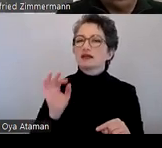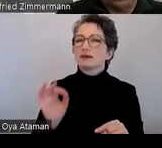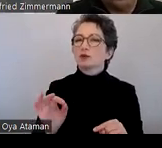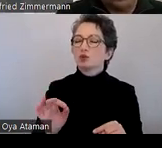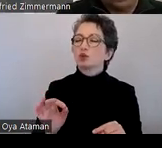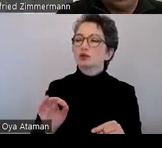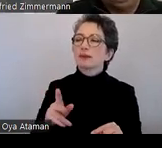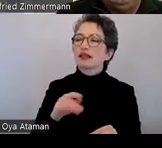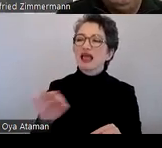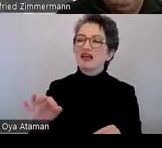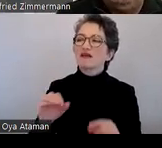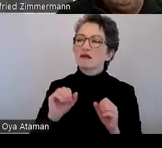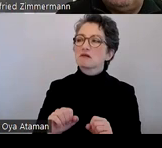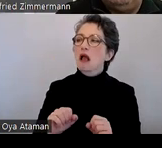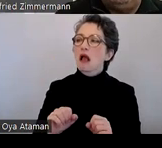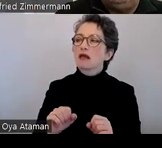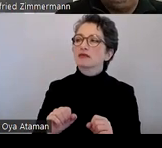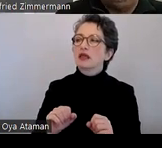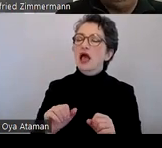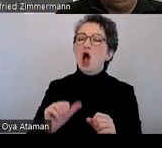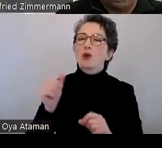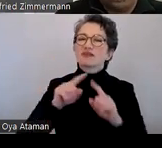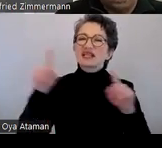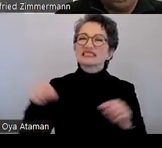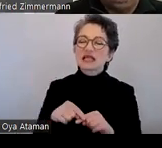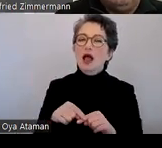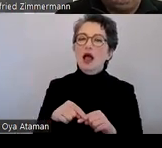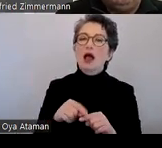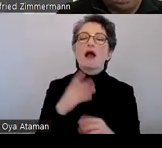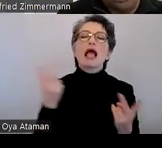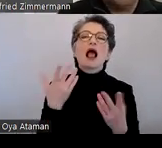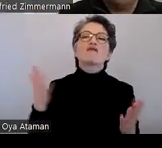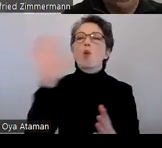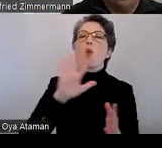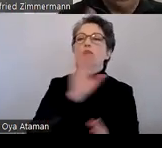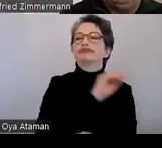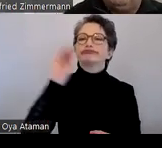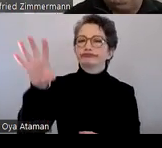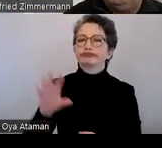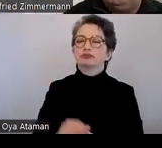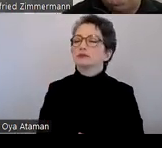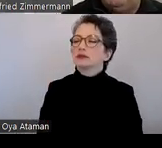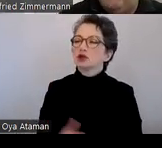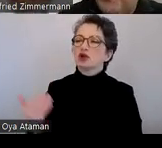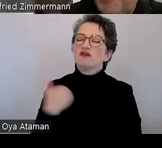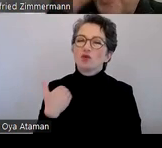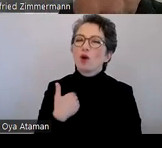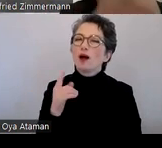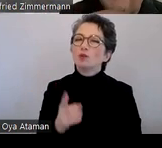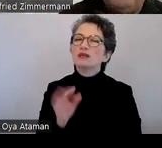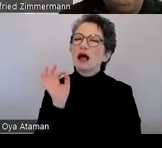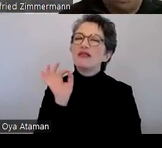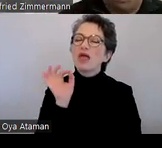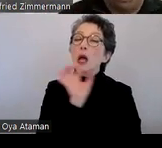können an beliebiger Stelle auf das Hauptfenster gezogen werden und abgelegt werden. In früheren Versionen musste man